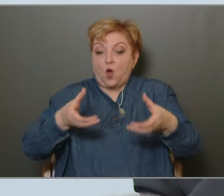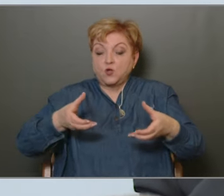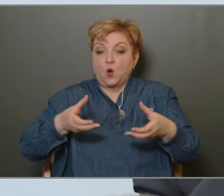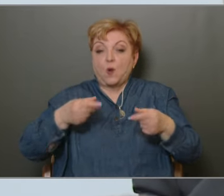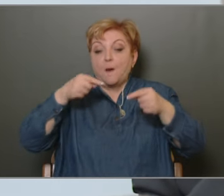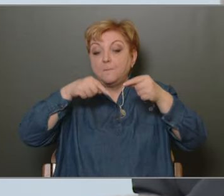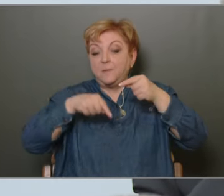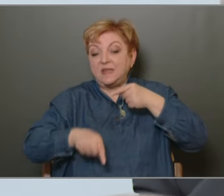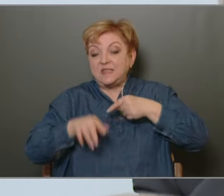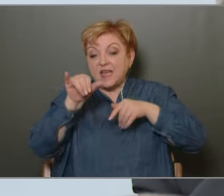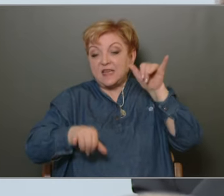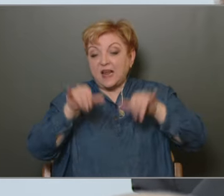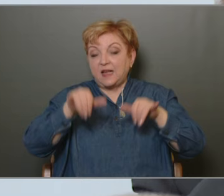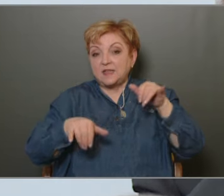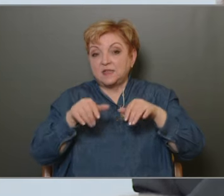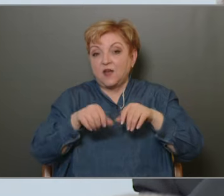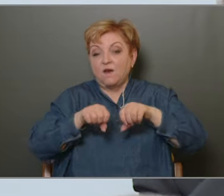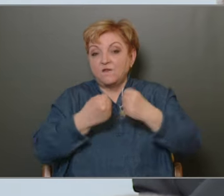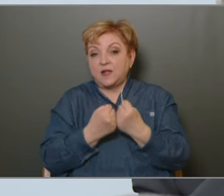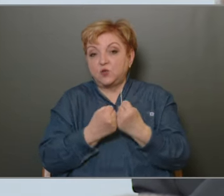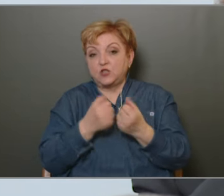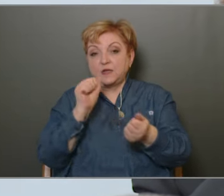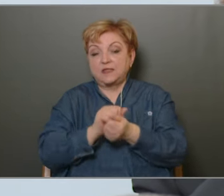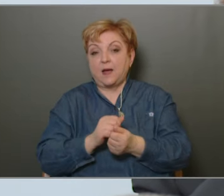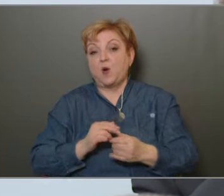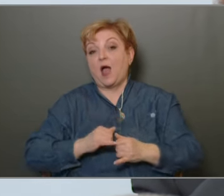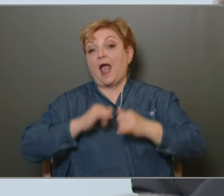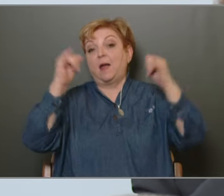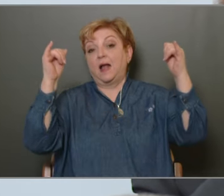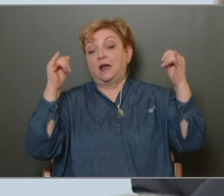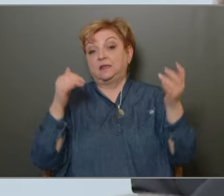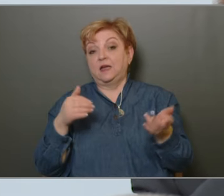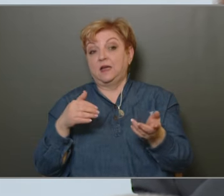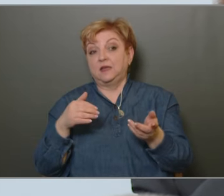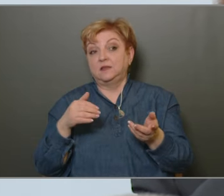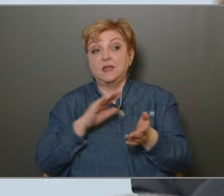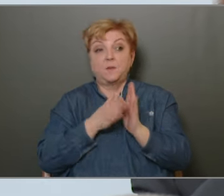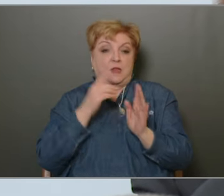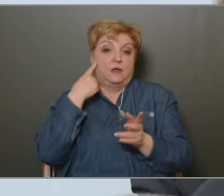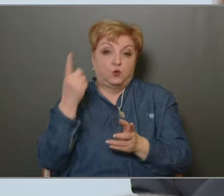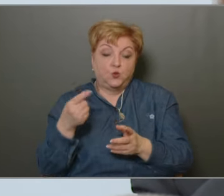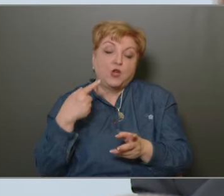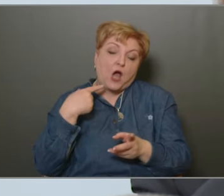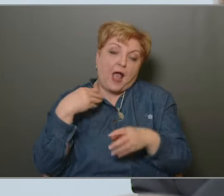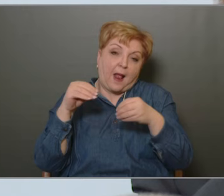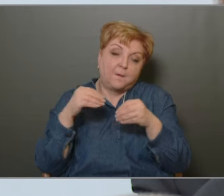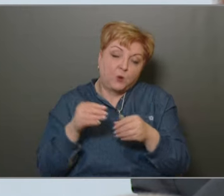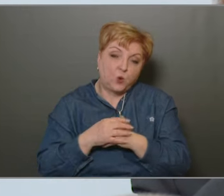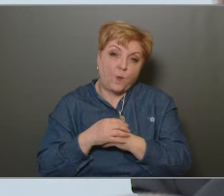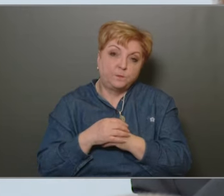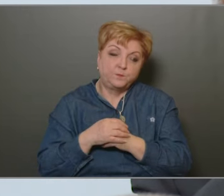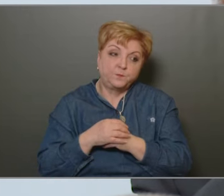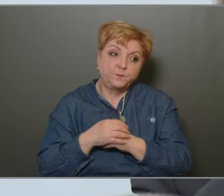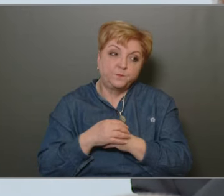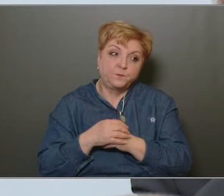pincei rekesz feltörések száma emelkedett És ez lehet, hogy nem mindenki tudja, én azért elmondanám, ha